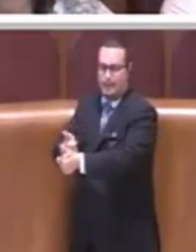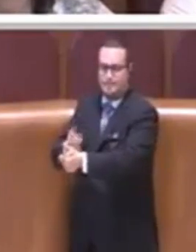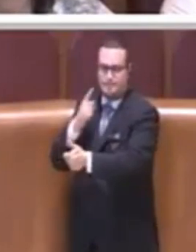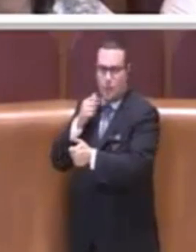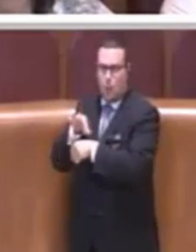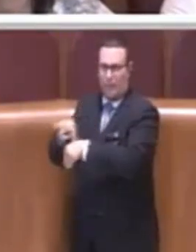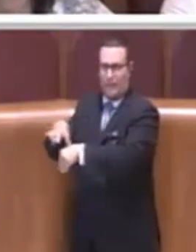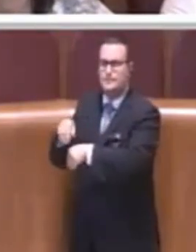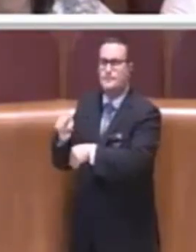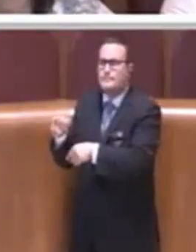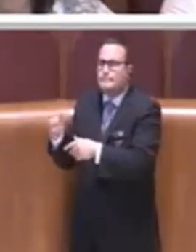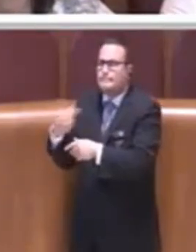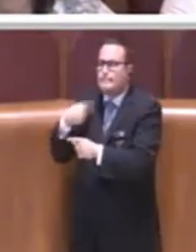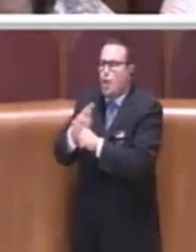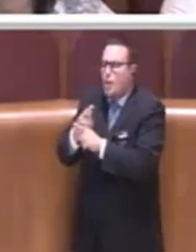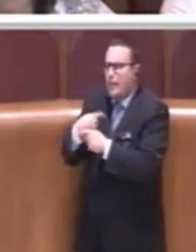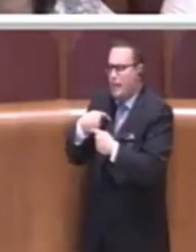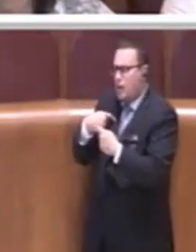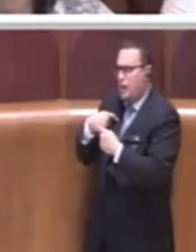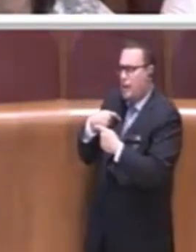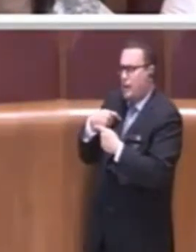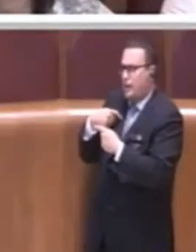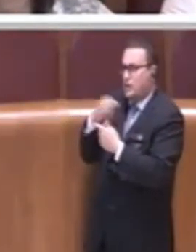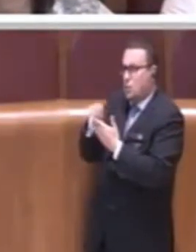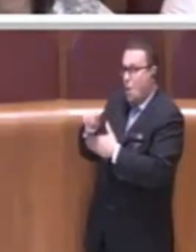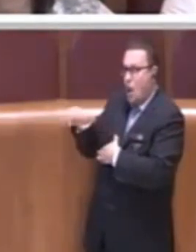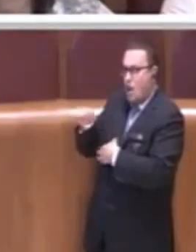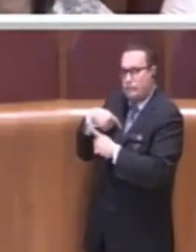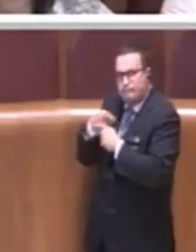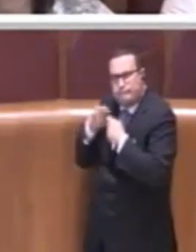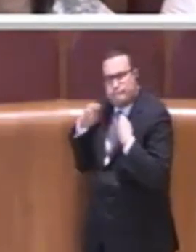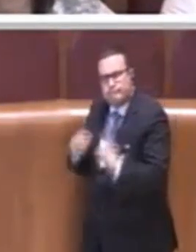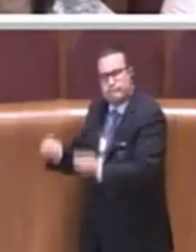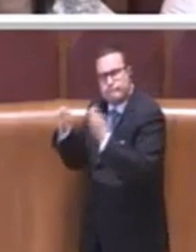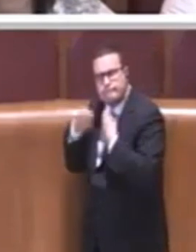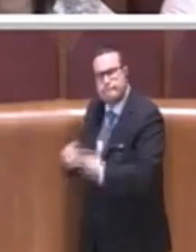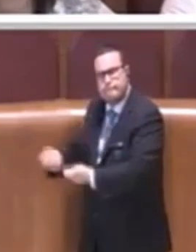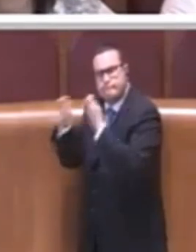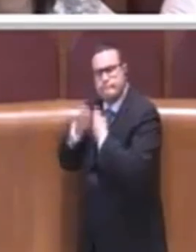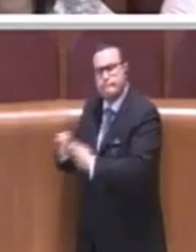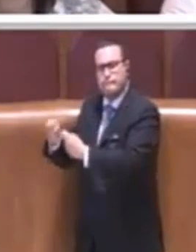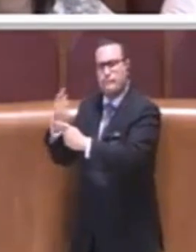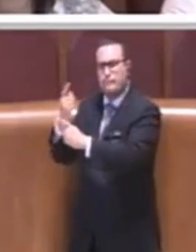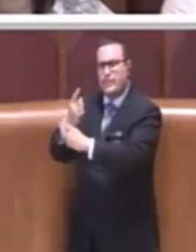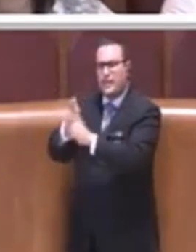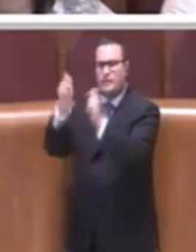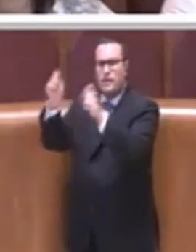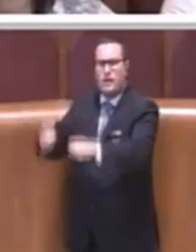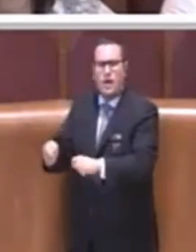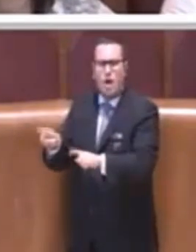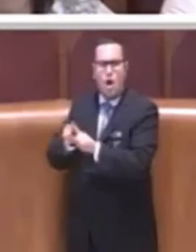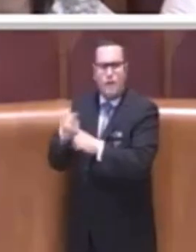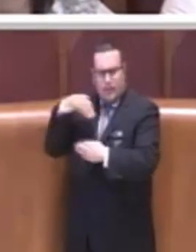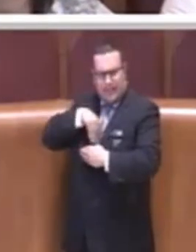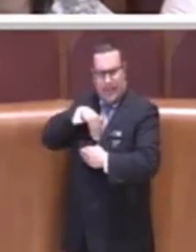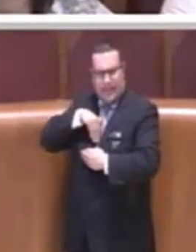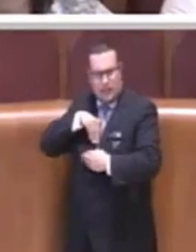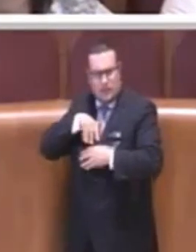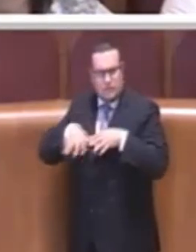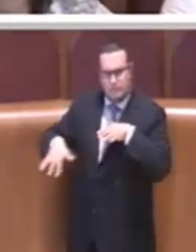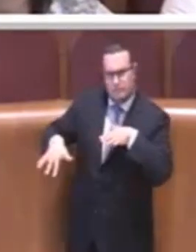di stimolare le scuole a far sì che all'interno, quindi una sorta proprio di